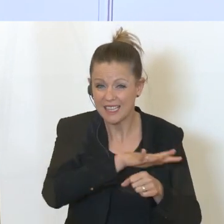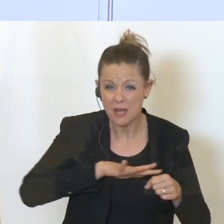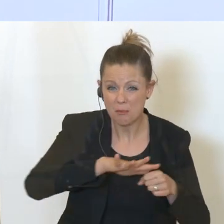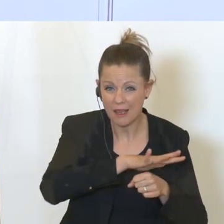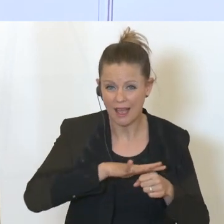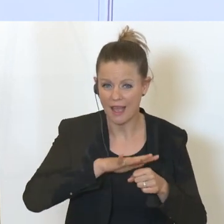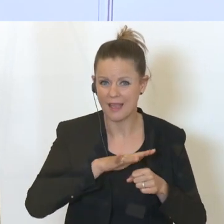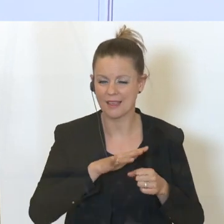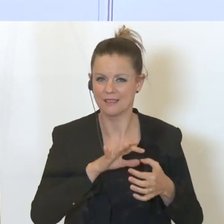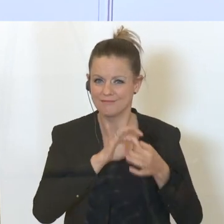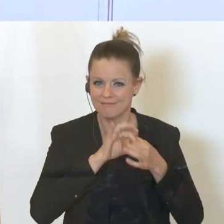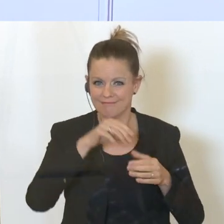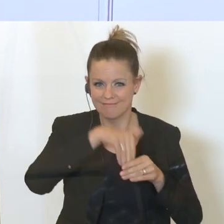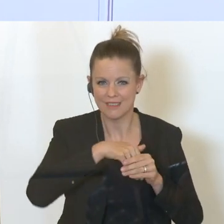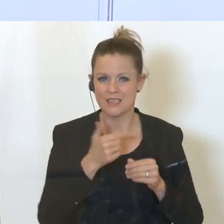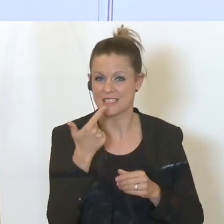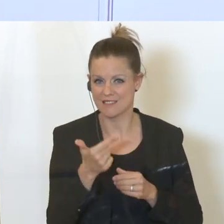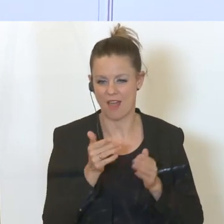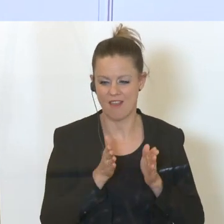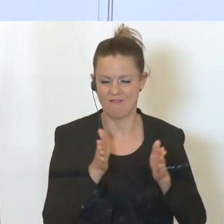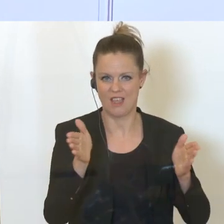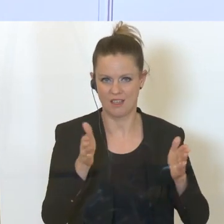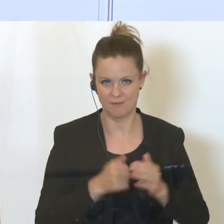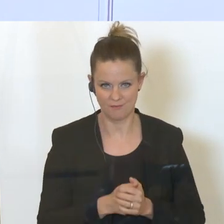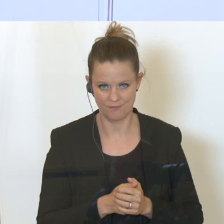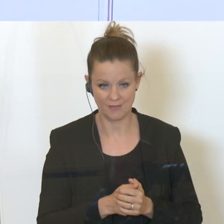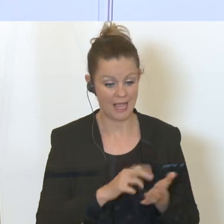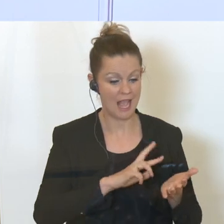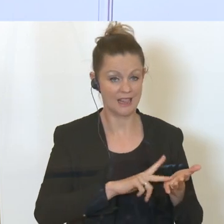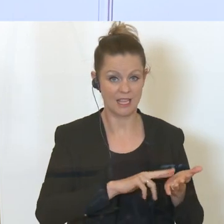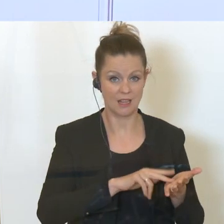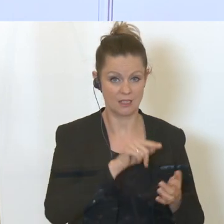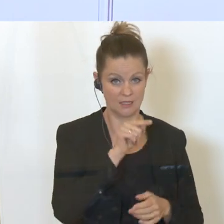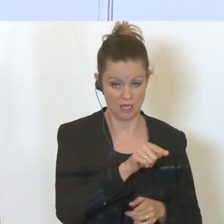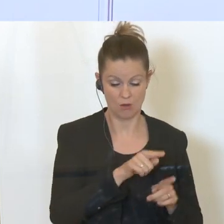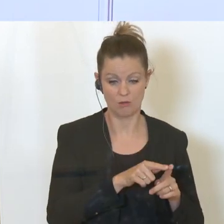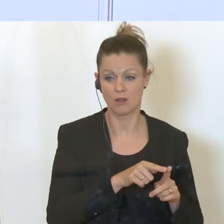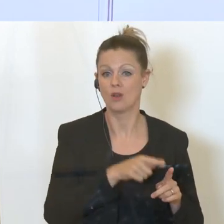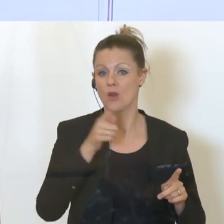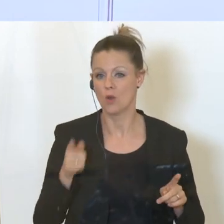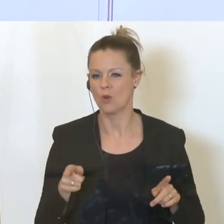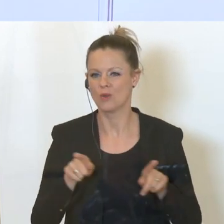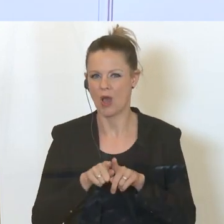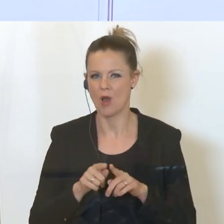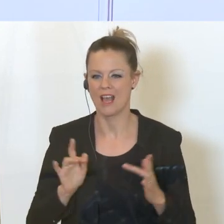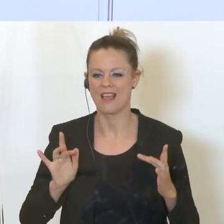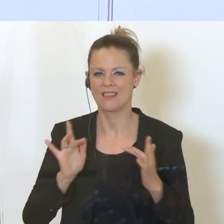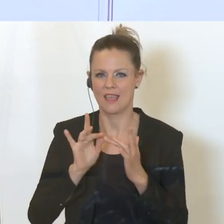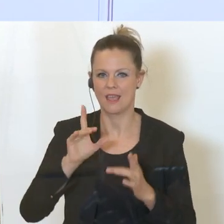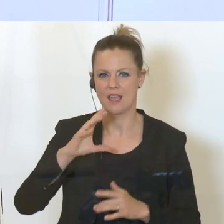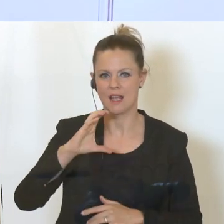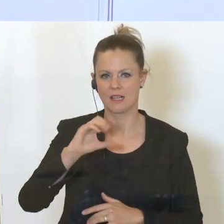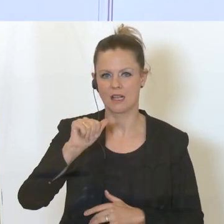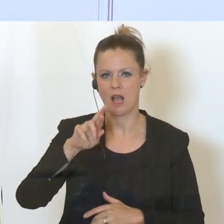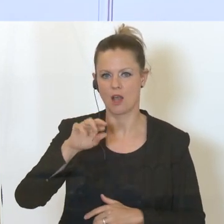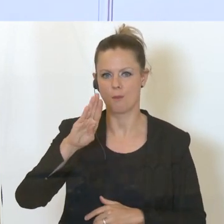aus zwei Megatrends ergeben. Den Bereich der Digitalisierung und den Bereich der Dekarbonisierung. Und